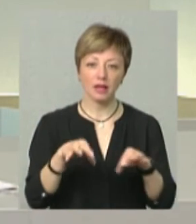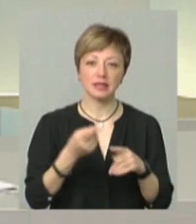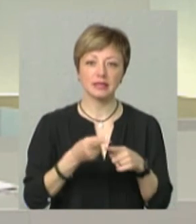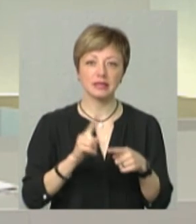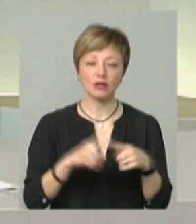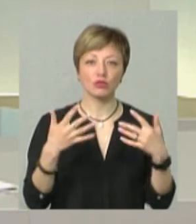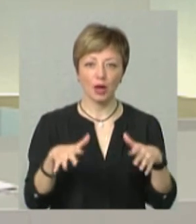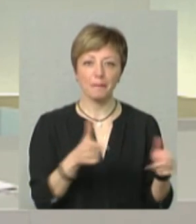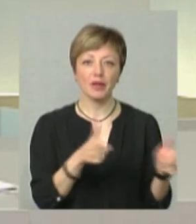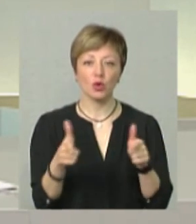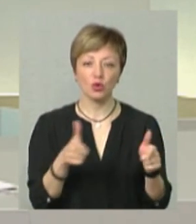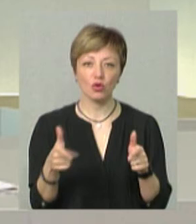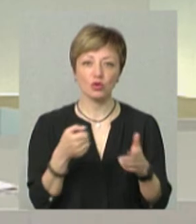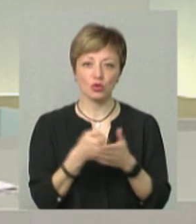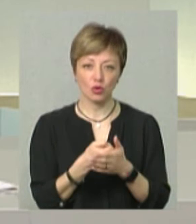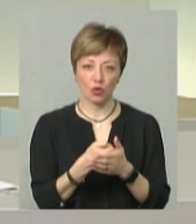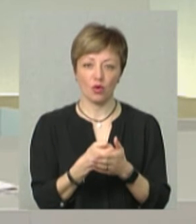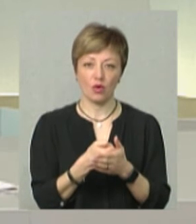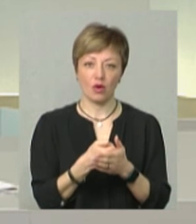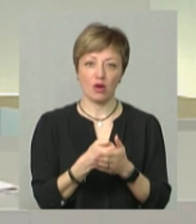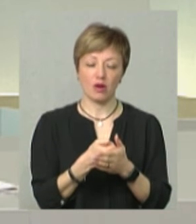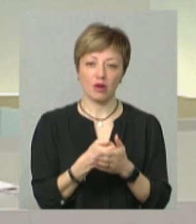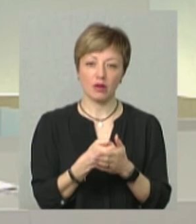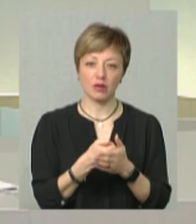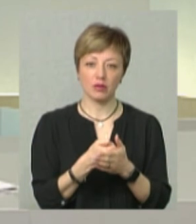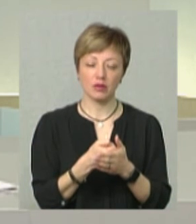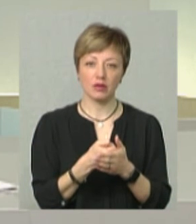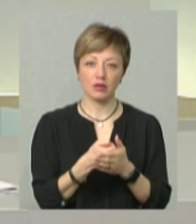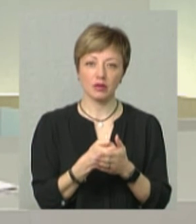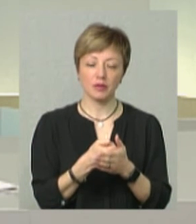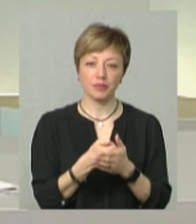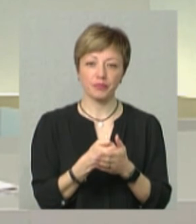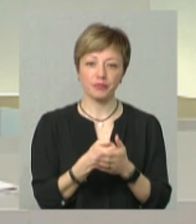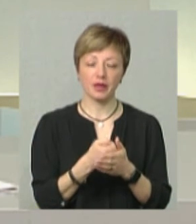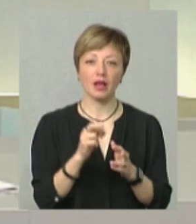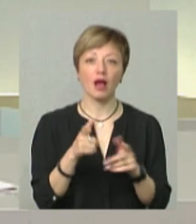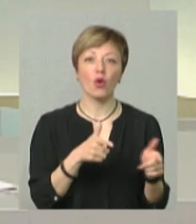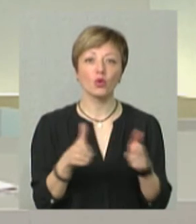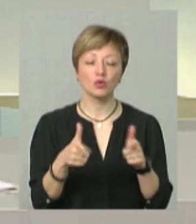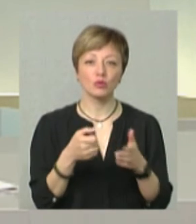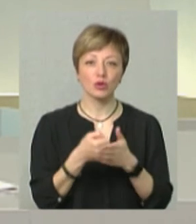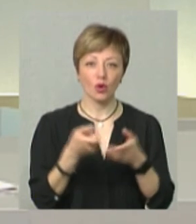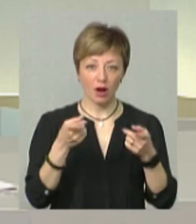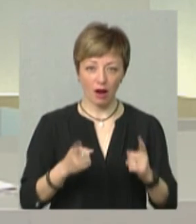це вже підготовка до того, як ви питали, поперед цим питанням було, як ми готуємо їх до